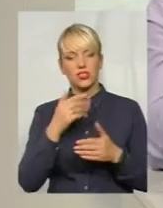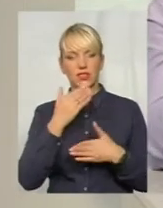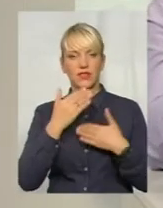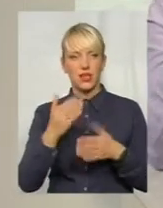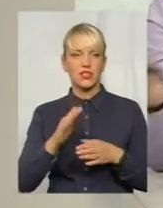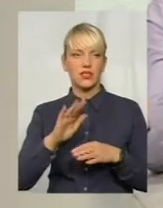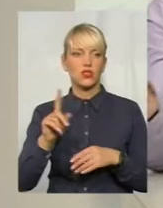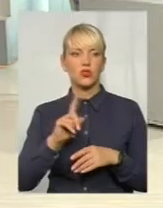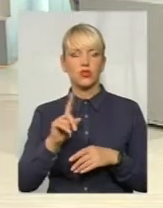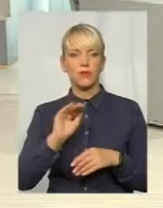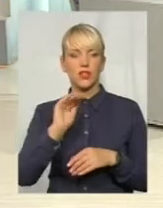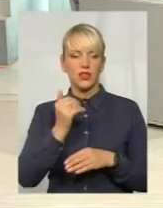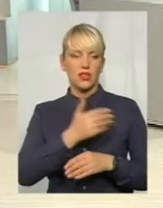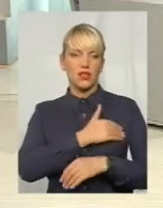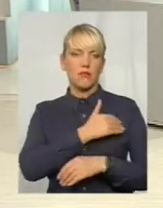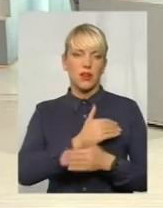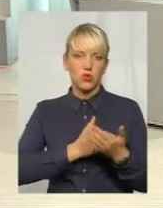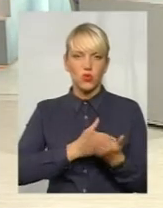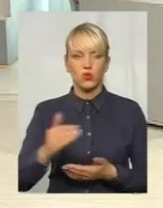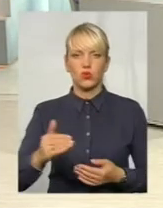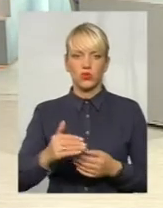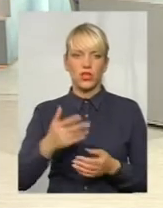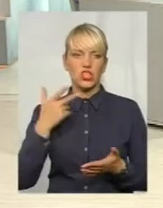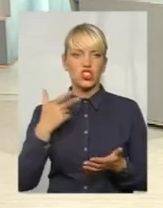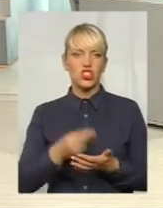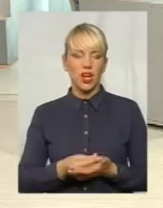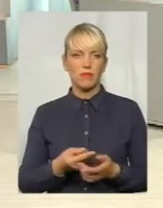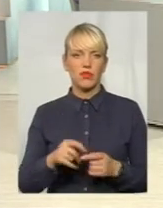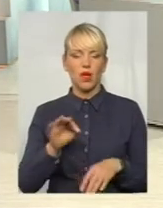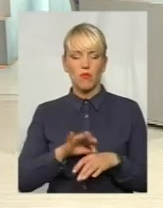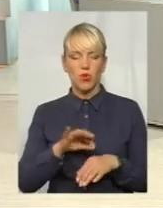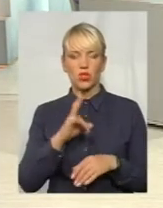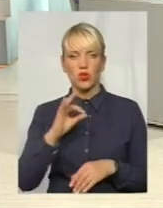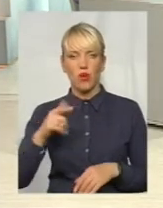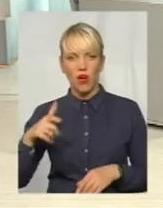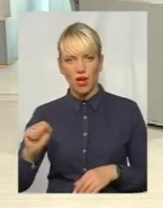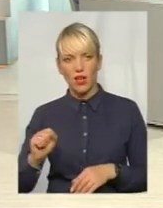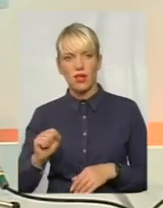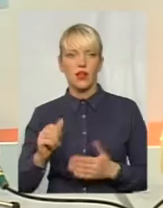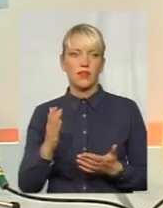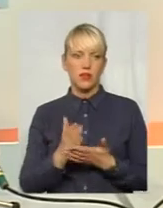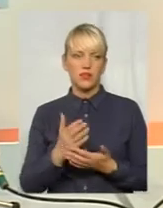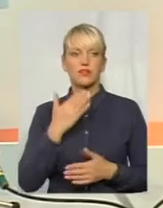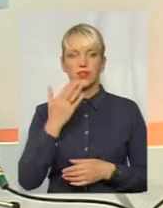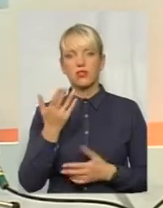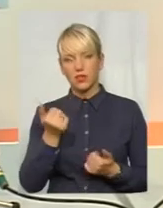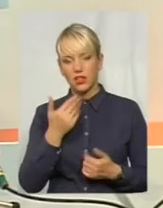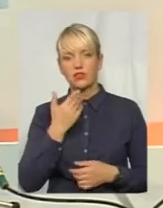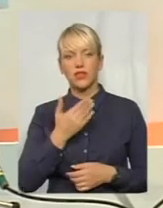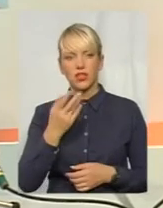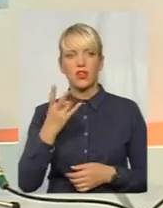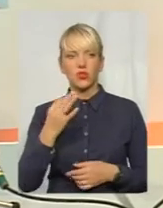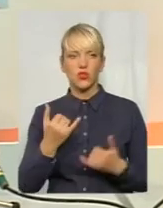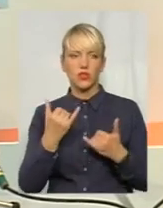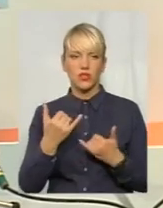ну, там кажуть, дитина висока температура, зробили ми щеплення, болить нога. Звертаються? Ну, часом звертаються, але переважно